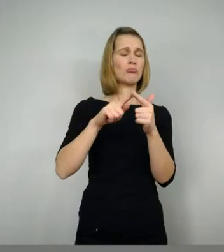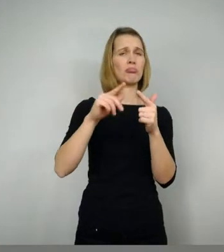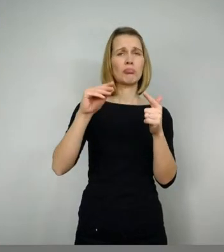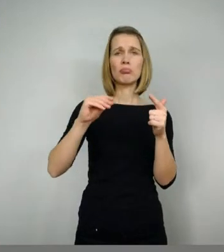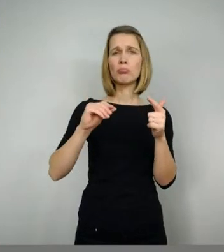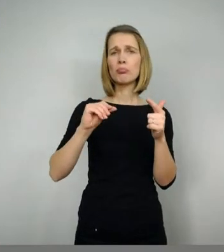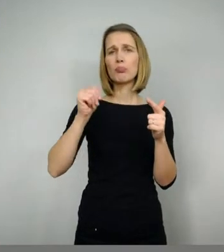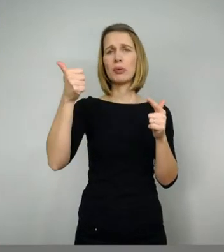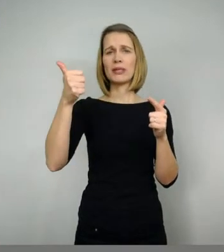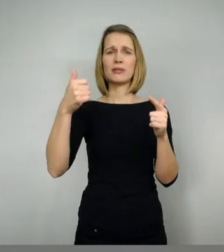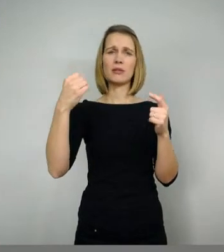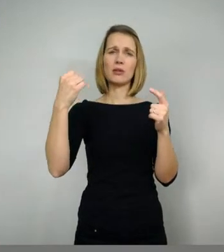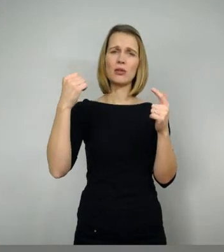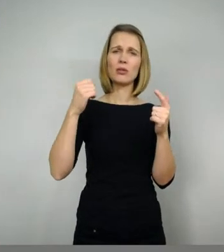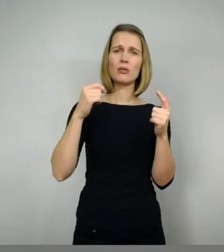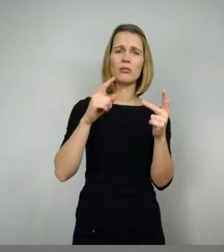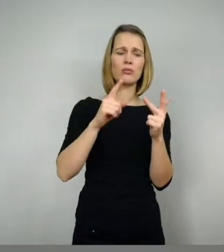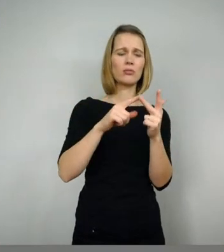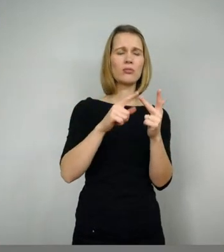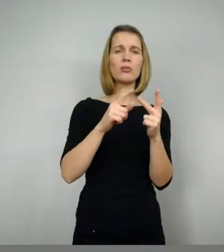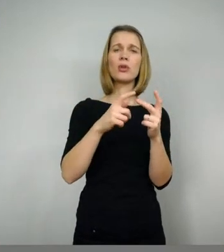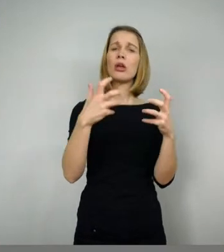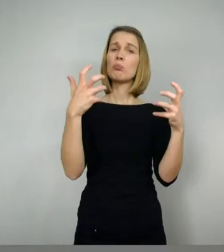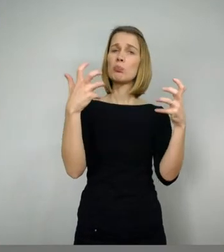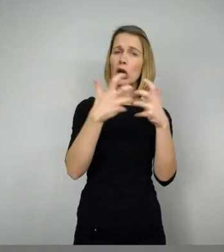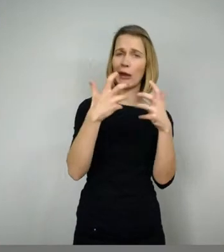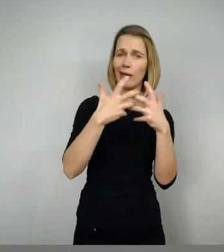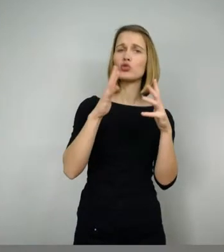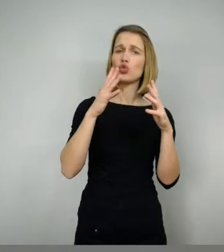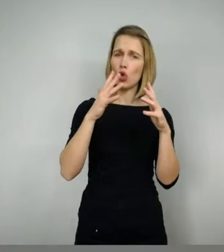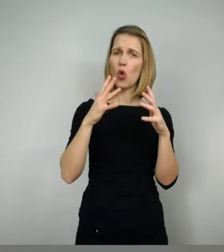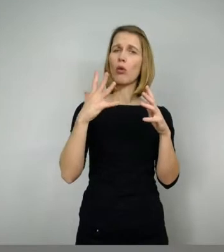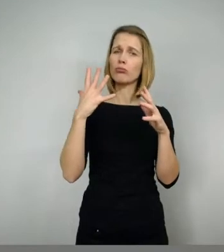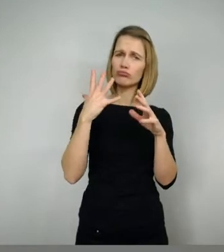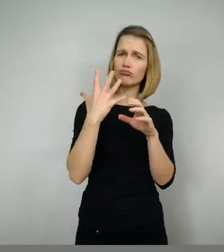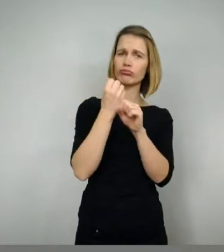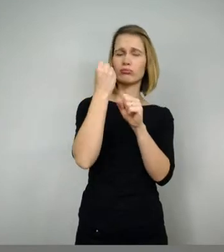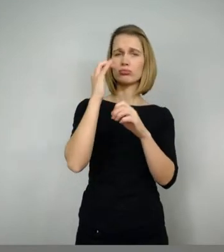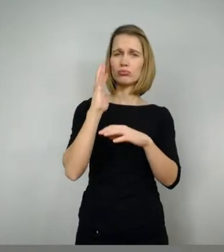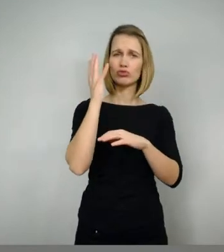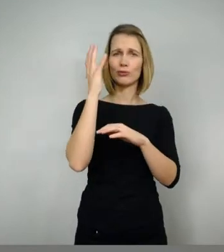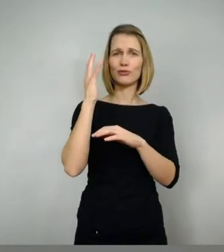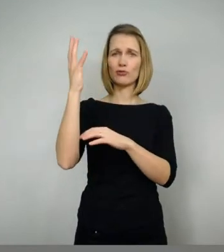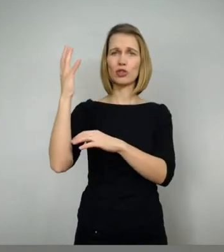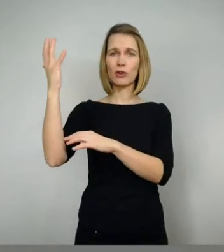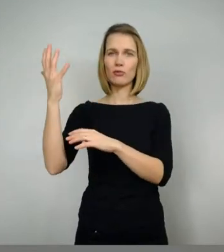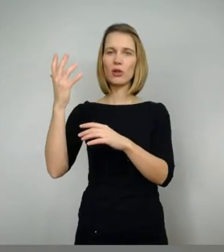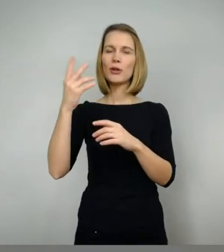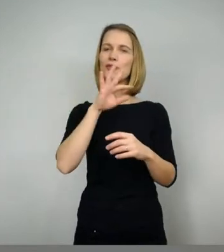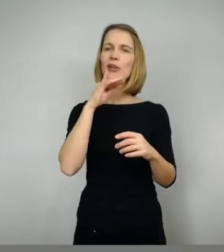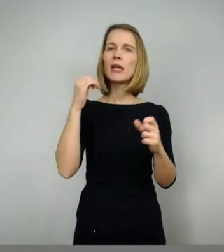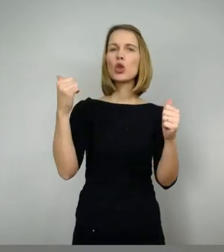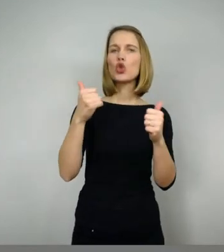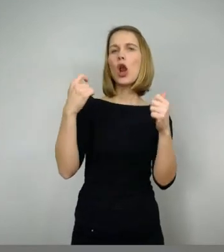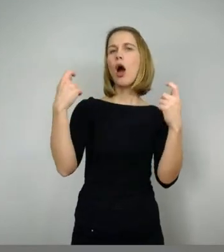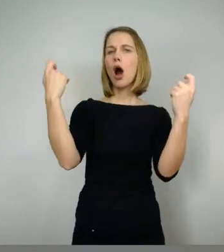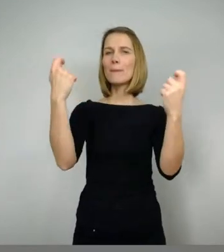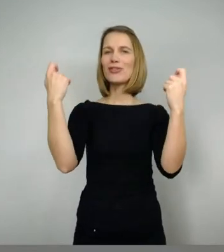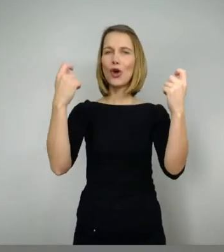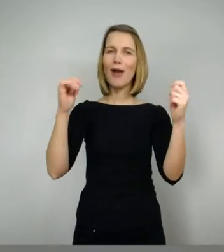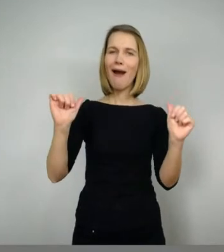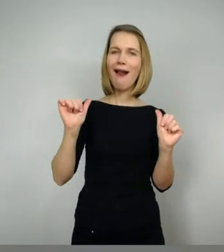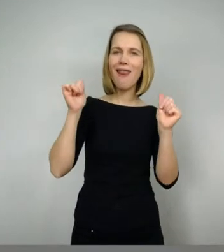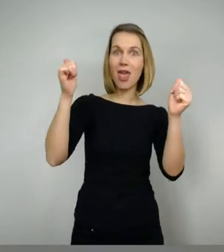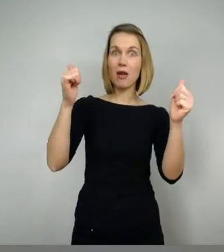in Sturmen und in Streiten, ja, im Krieg bewährt und er erlebt ganz viele tolle Abenteuer und ist eben sehr, sehr